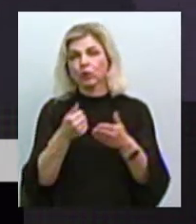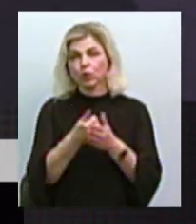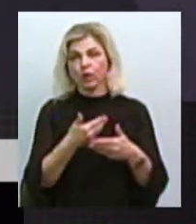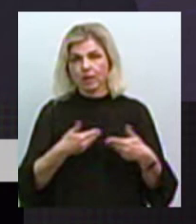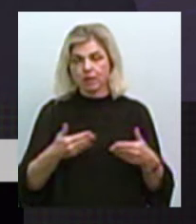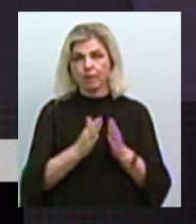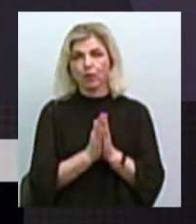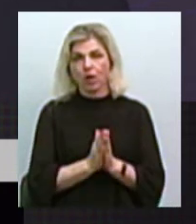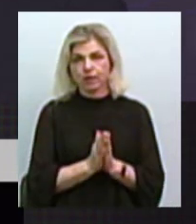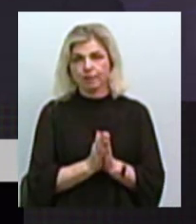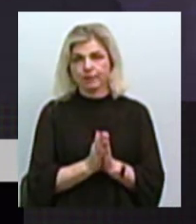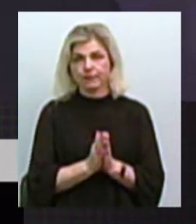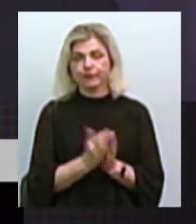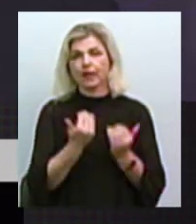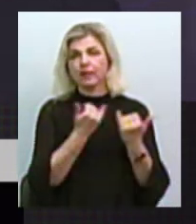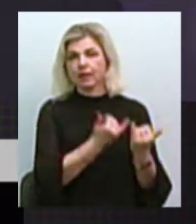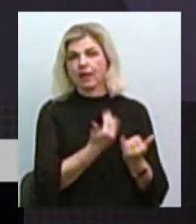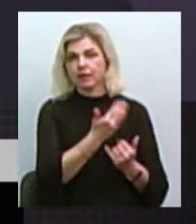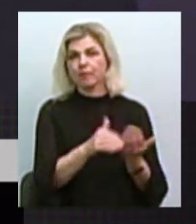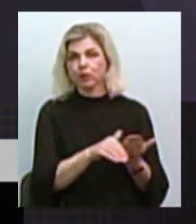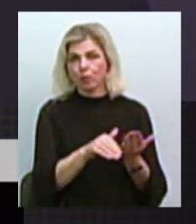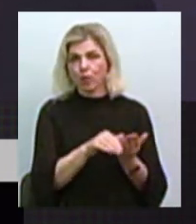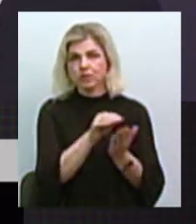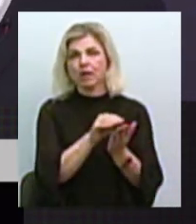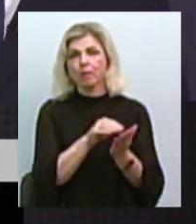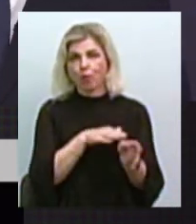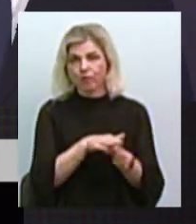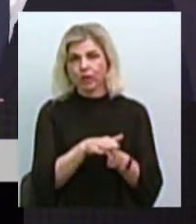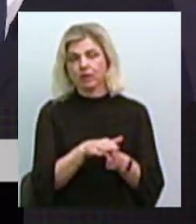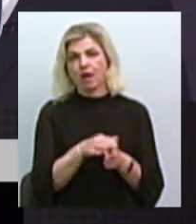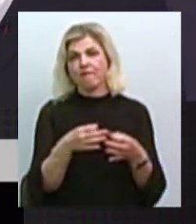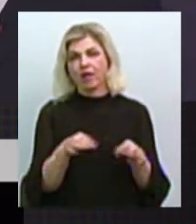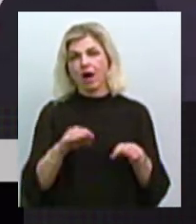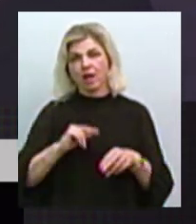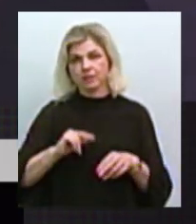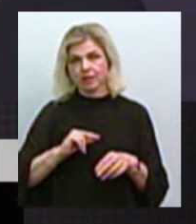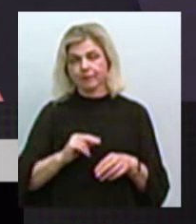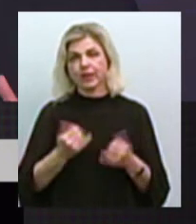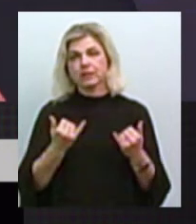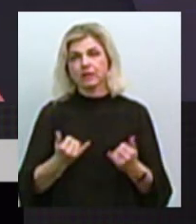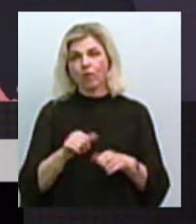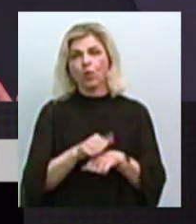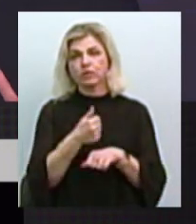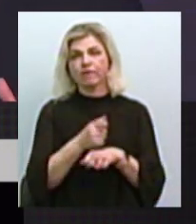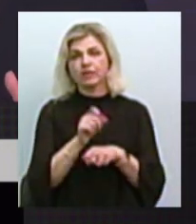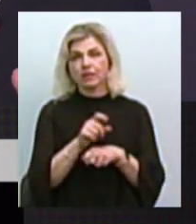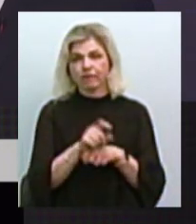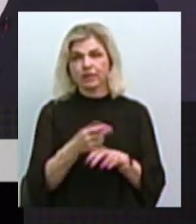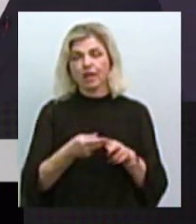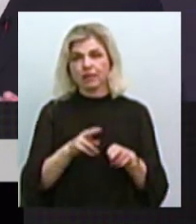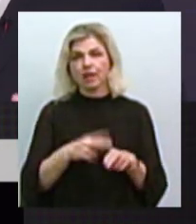проханням їм надати допомогу в заповненні вакансії. Тому наше сьогодні основне завдання – це робота з цими нашими